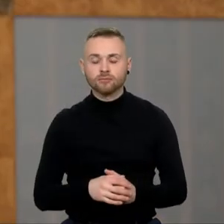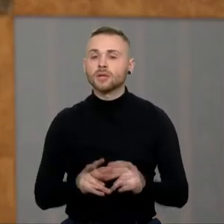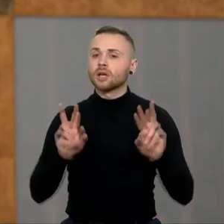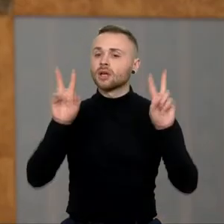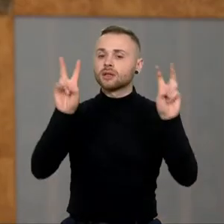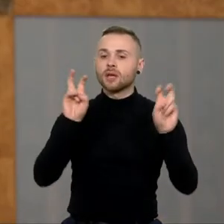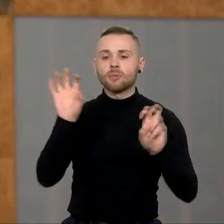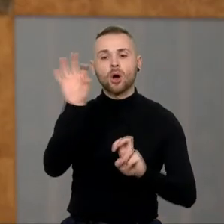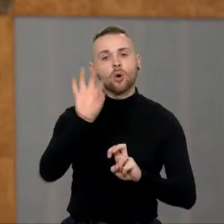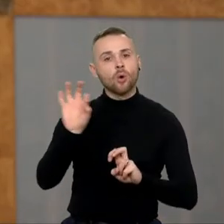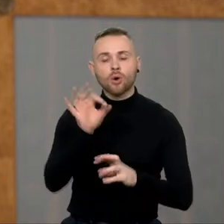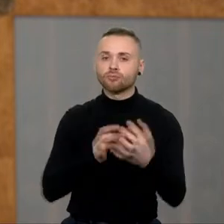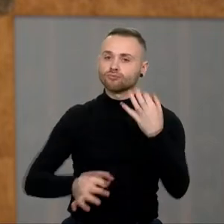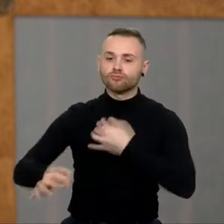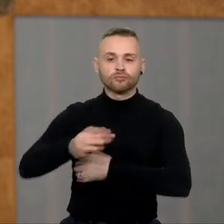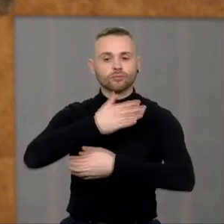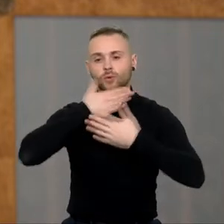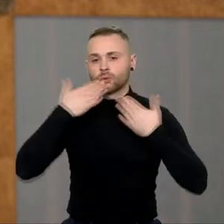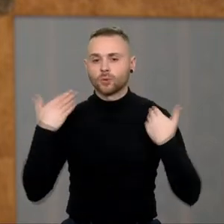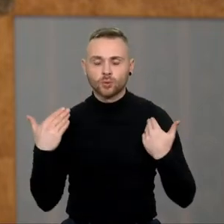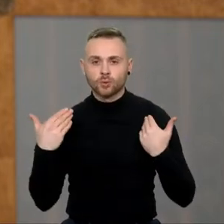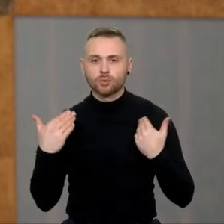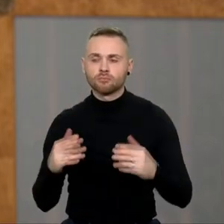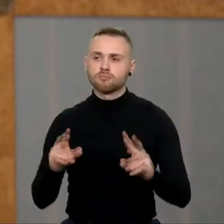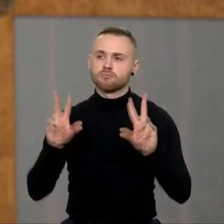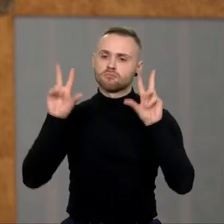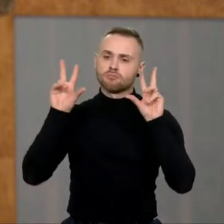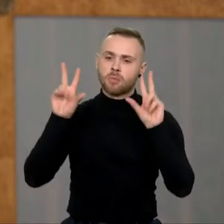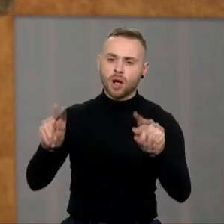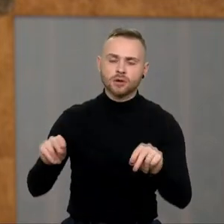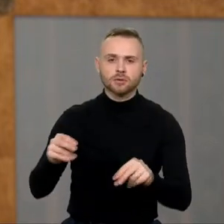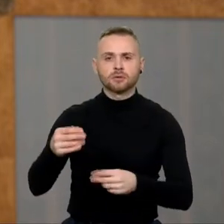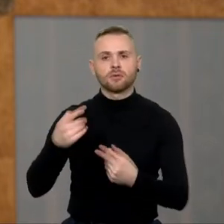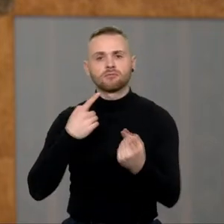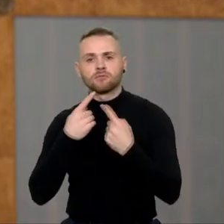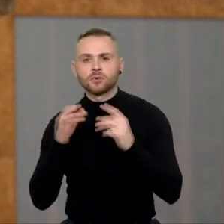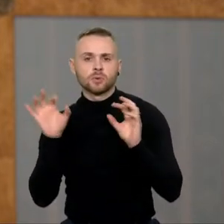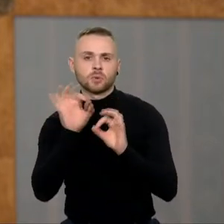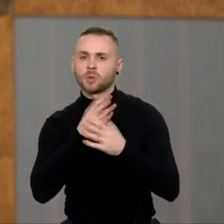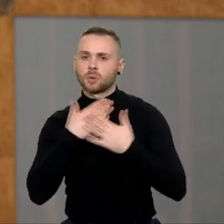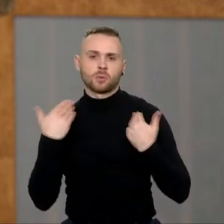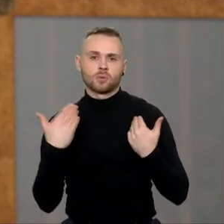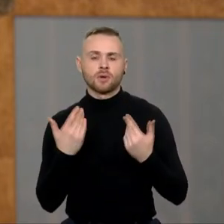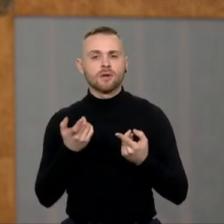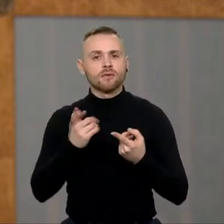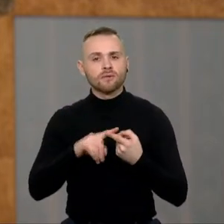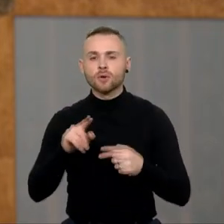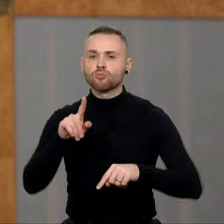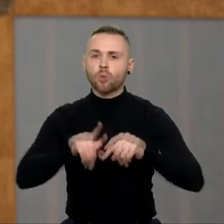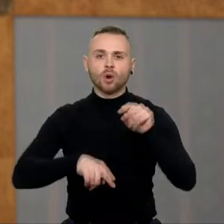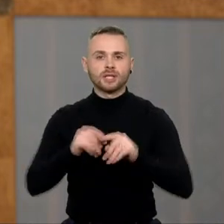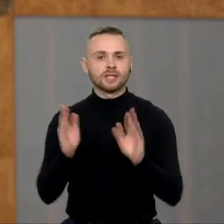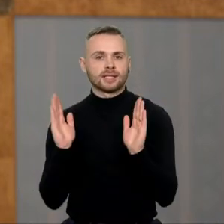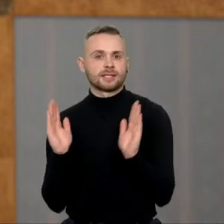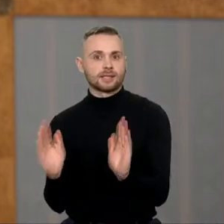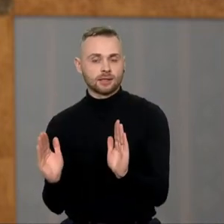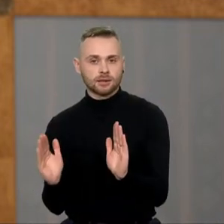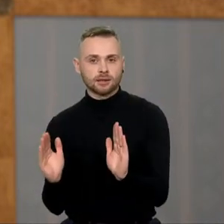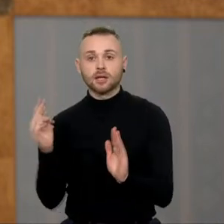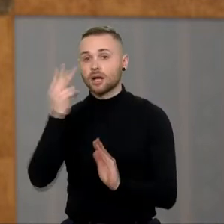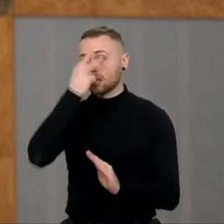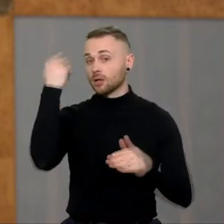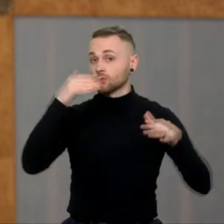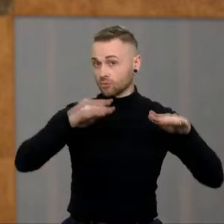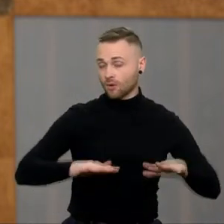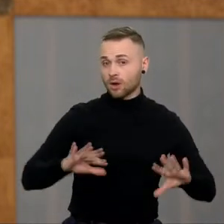jokios kalbos ir jokių įžadų. Tai priklausys nuo politinio atsiklo, ne tik tai Lietuvoje, bet